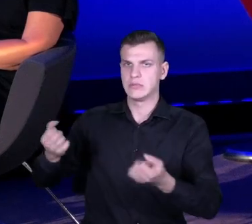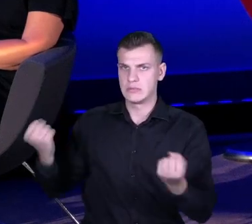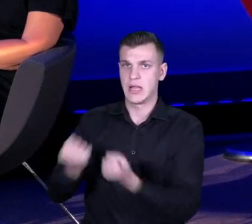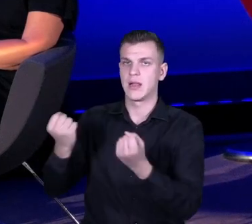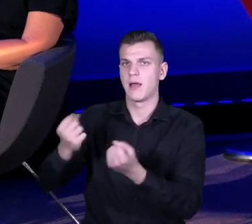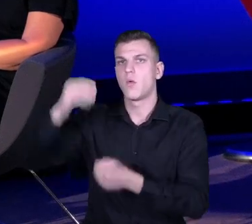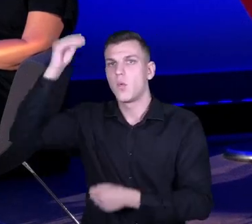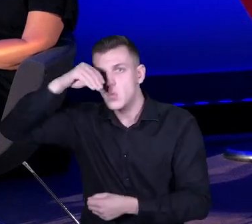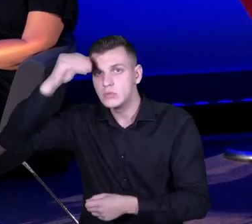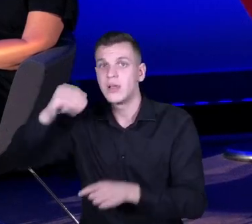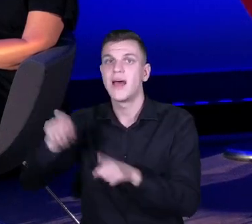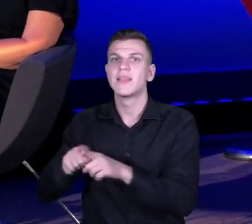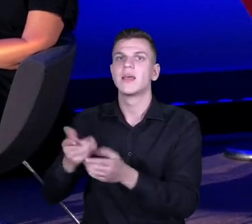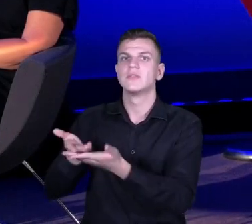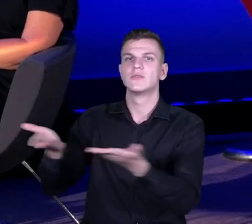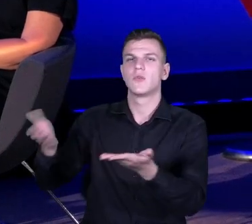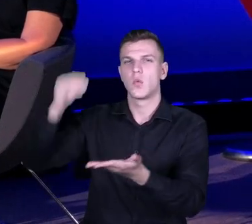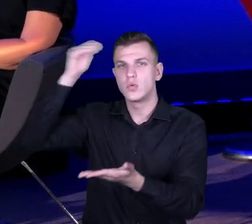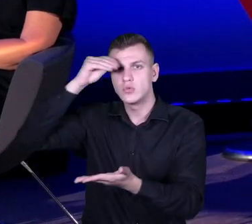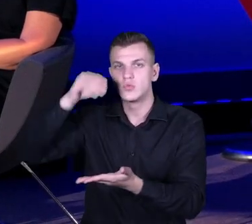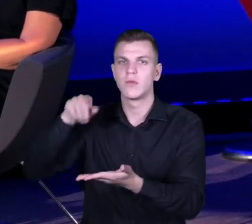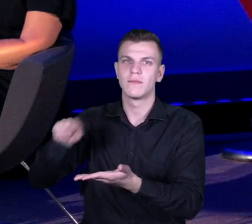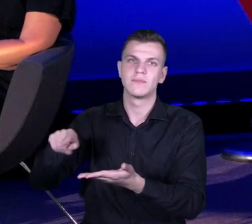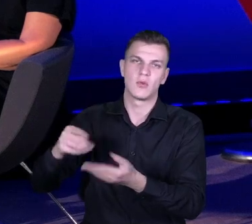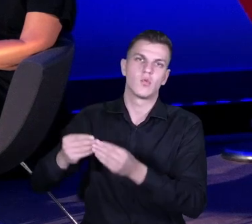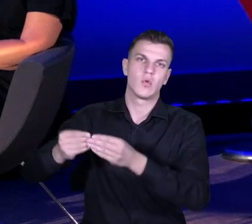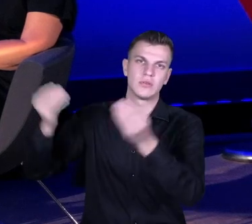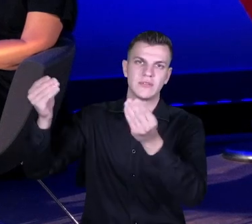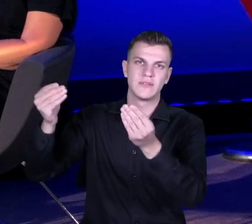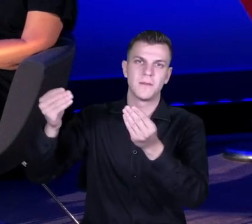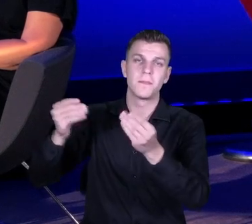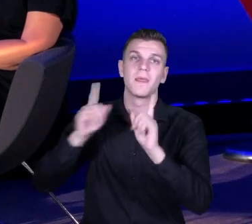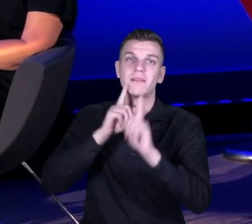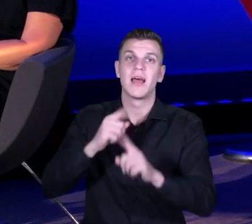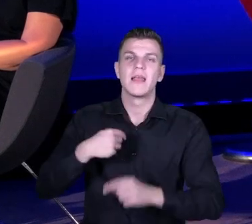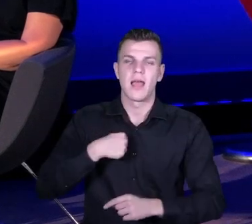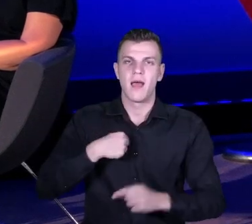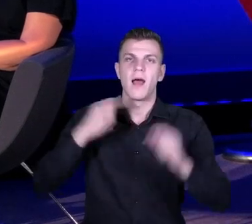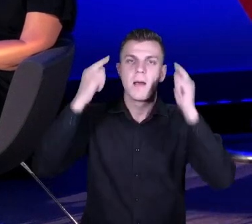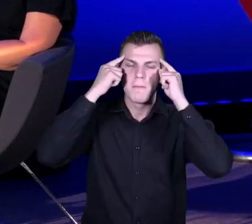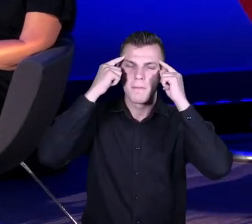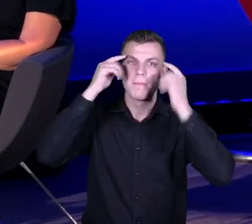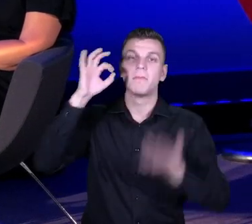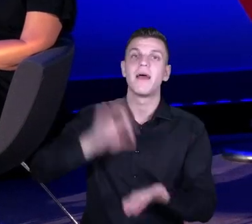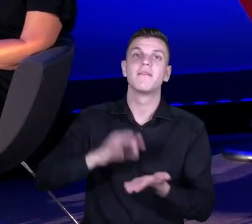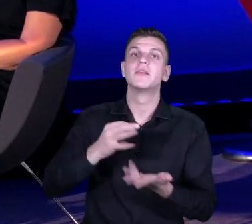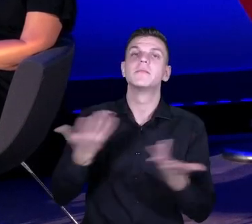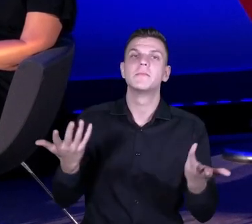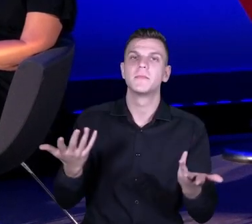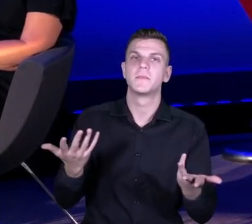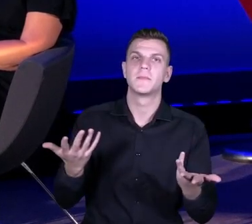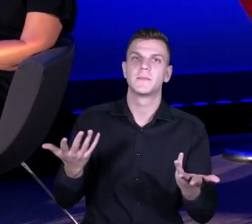ucznia, uznaliśmy właśnie, to było moje przekonanie, że to jest, tak ma być, że